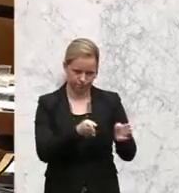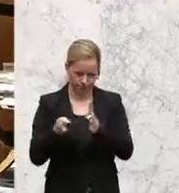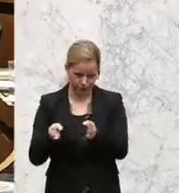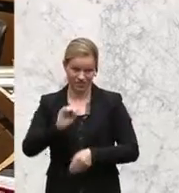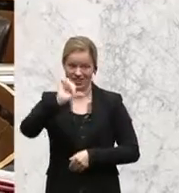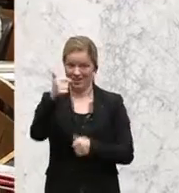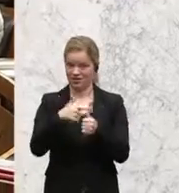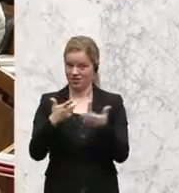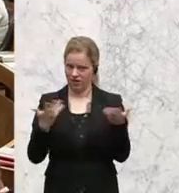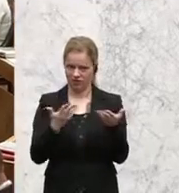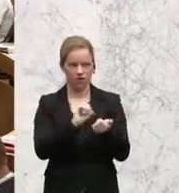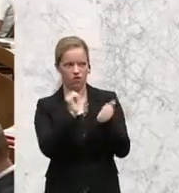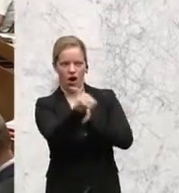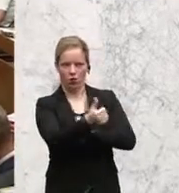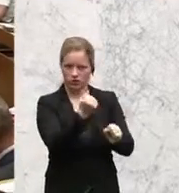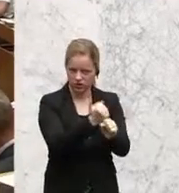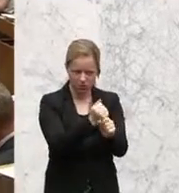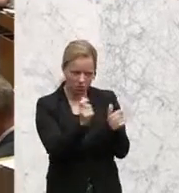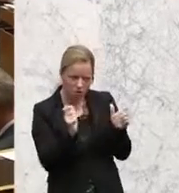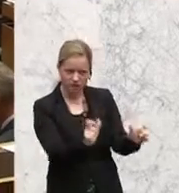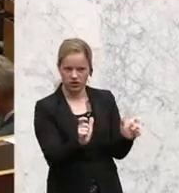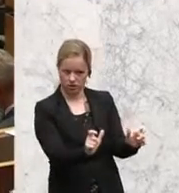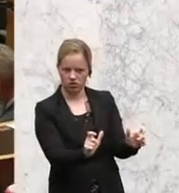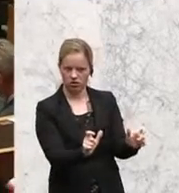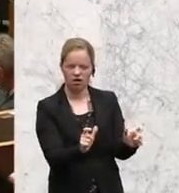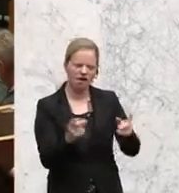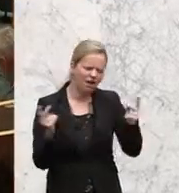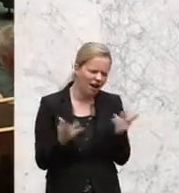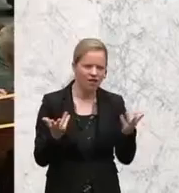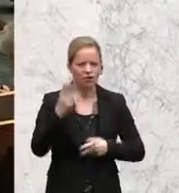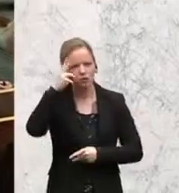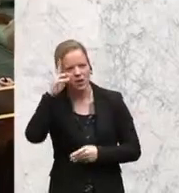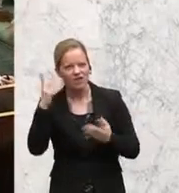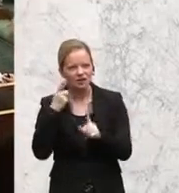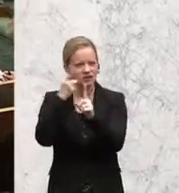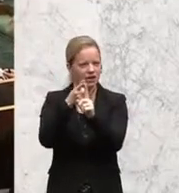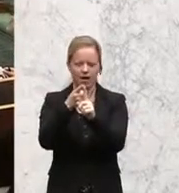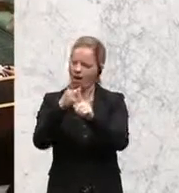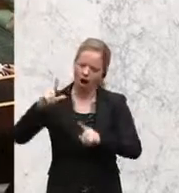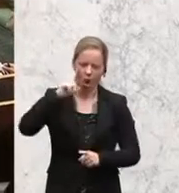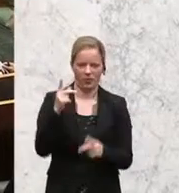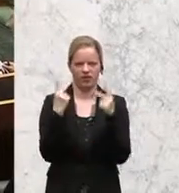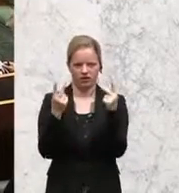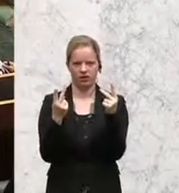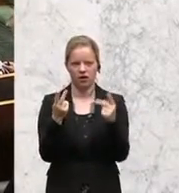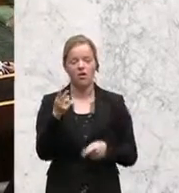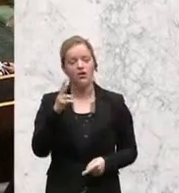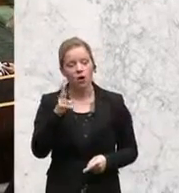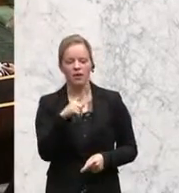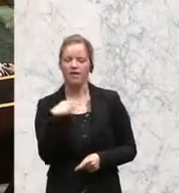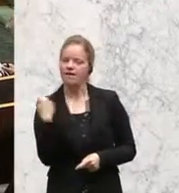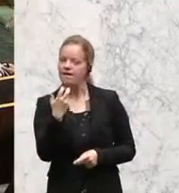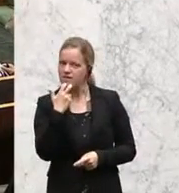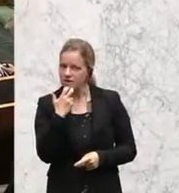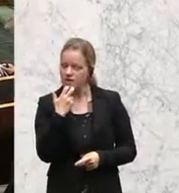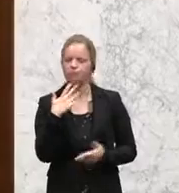Präventionsarbeit. Die Präventionsarbeit muss bei allen unseren Überlegungen im Vordergrund stehen, denn wir wollen, und das ist die Aufgabe der